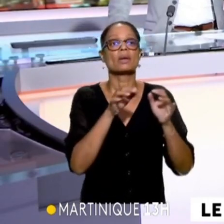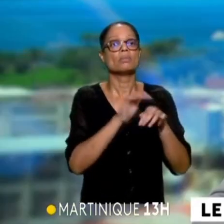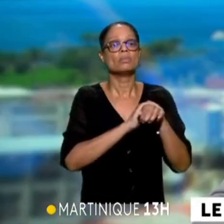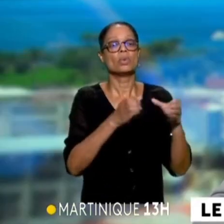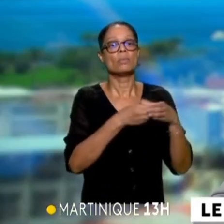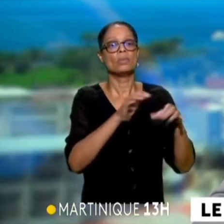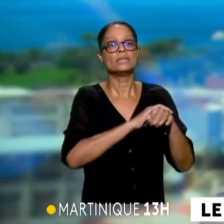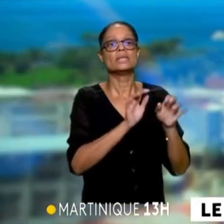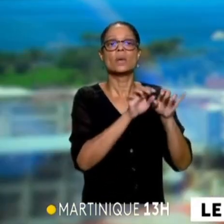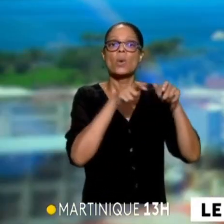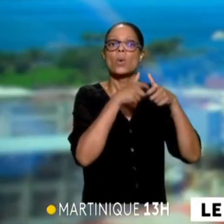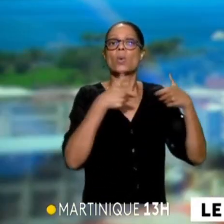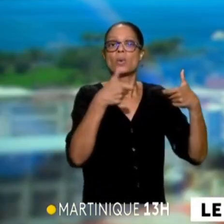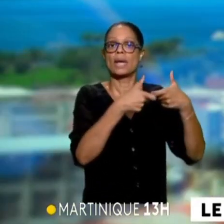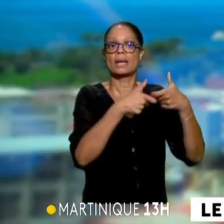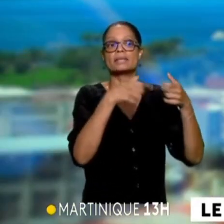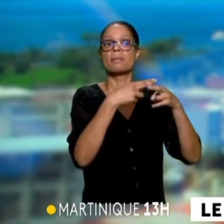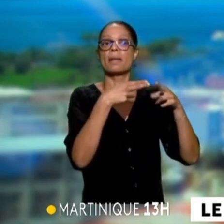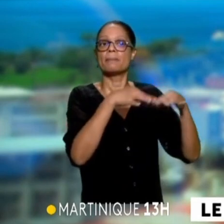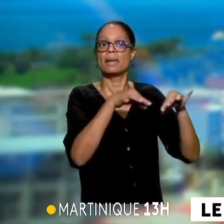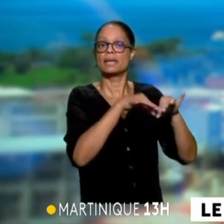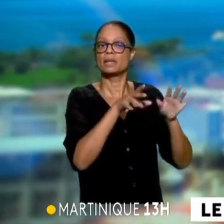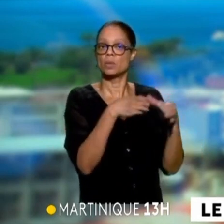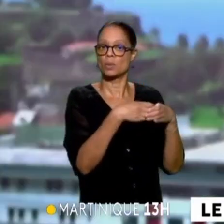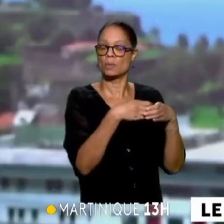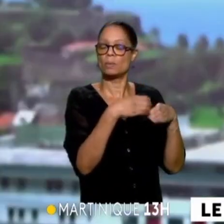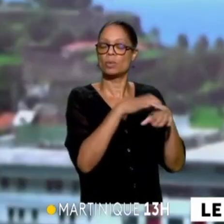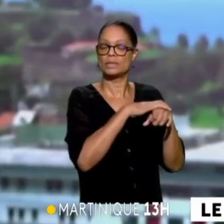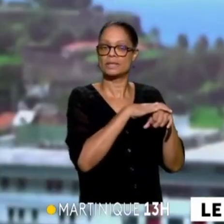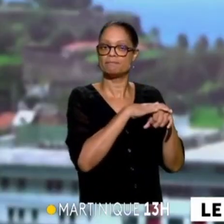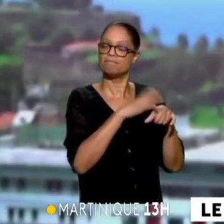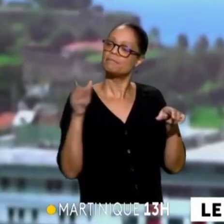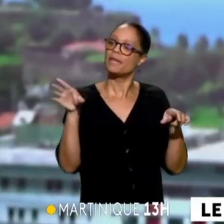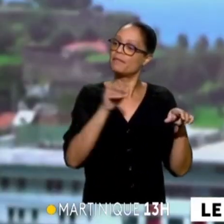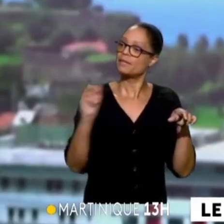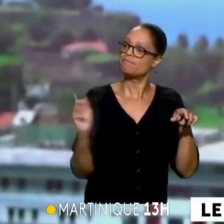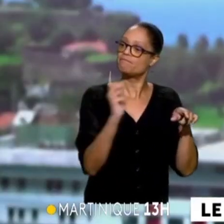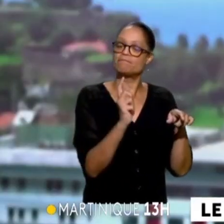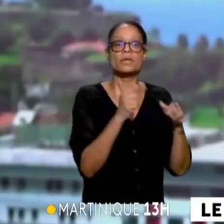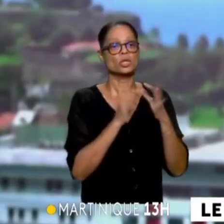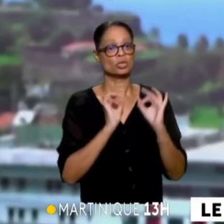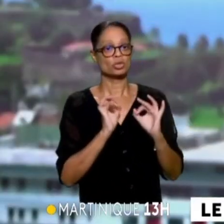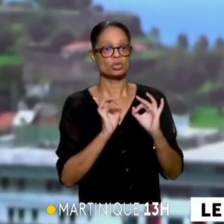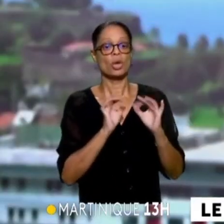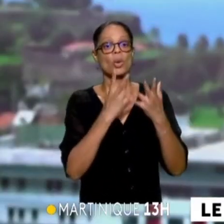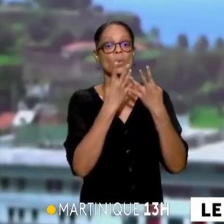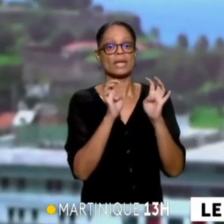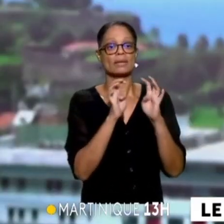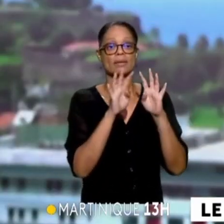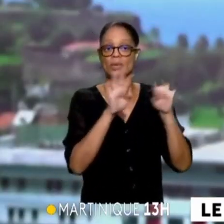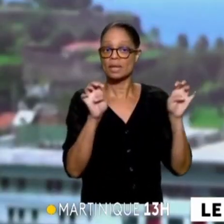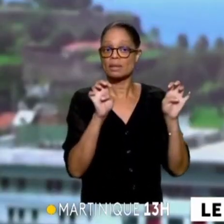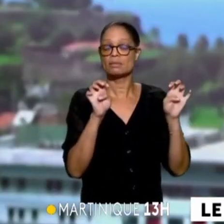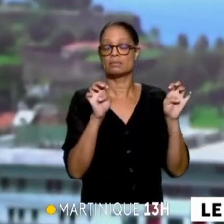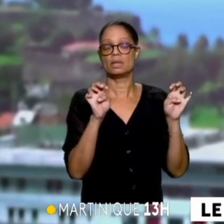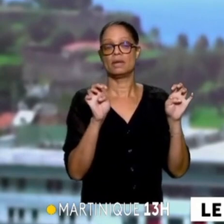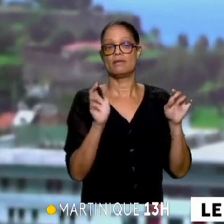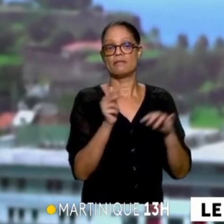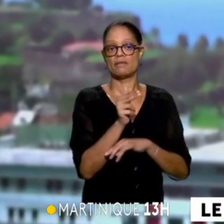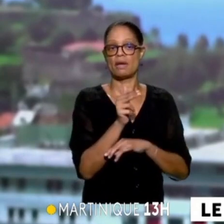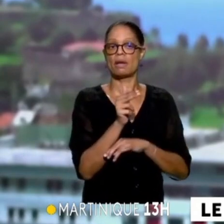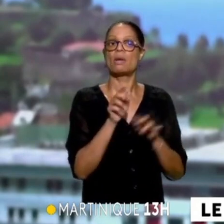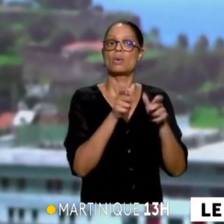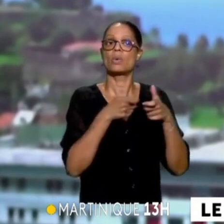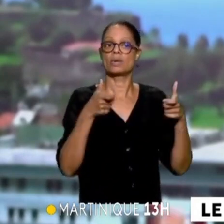qui est en congrès ce week-end. Qu'en était de la collaboration entre vos deux parties ? Alors je viens effectivement pour ce congrès qui va avoir lieu ce week-end, je viens aussi bien évidemment à la rencontre